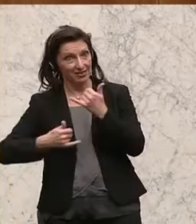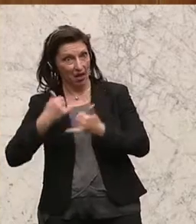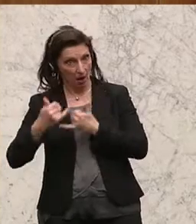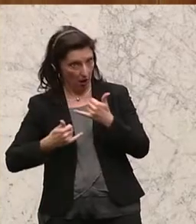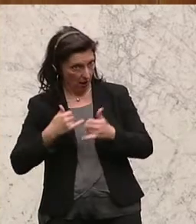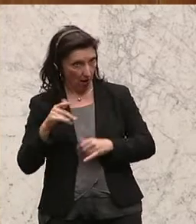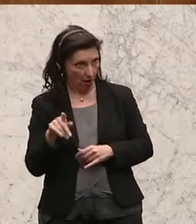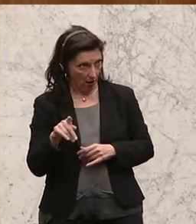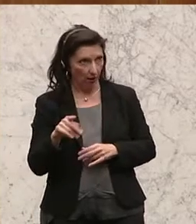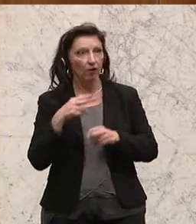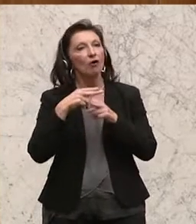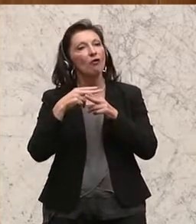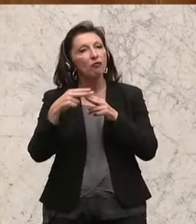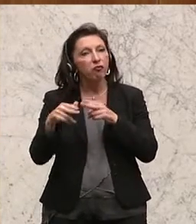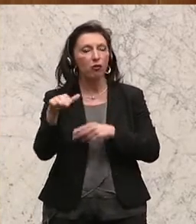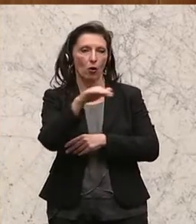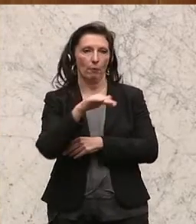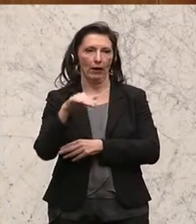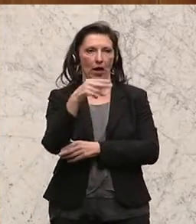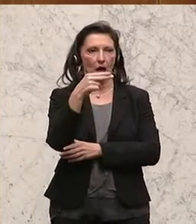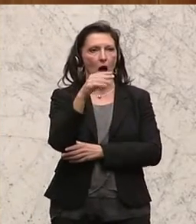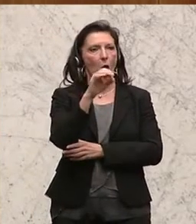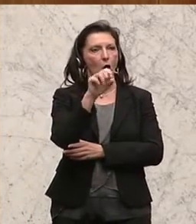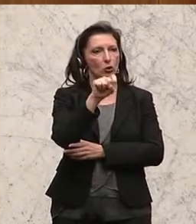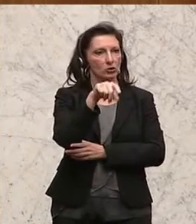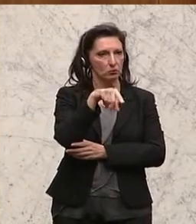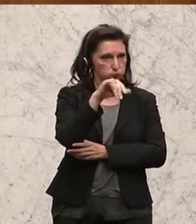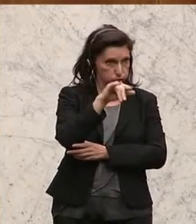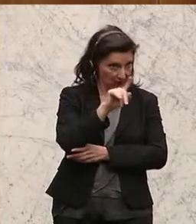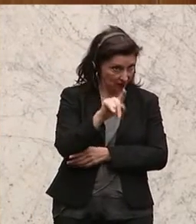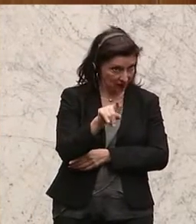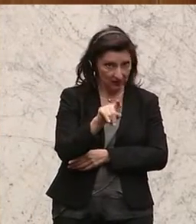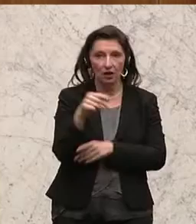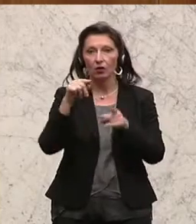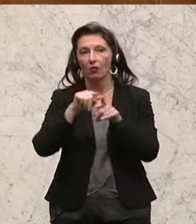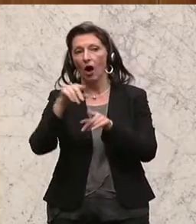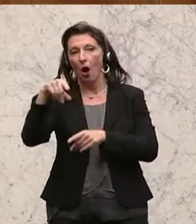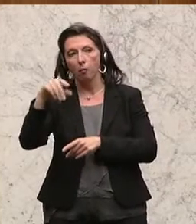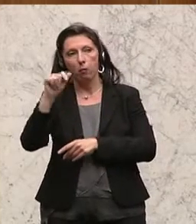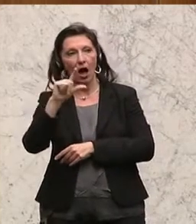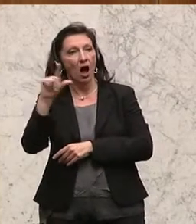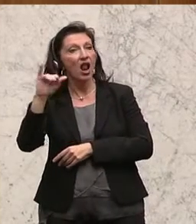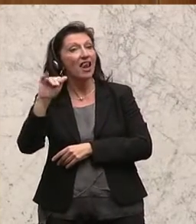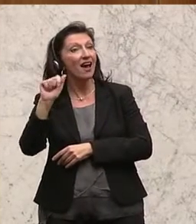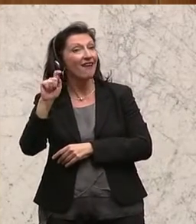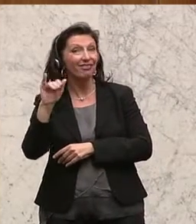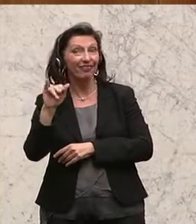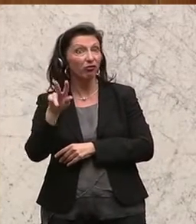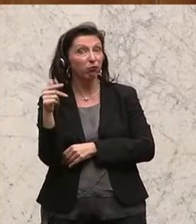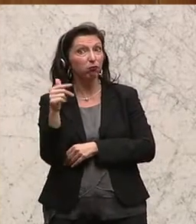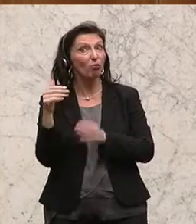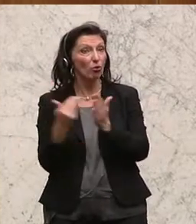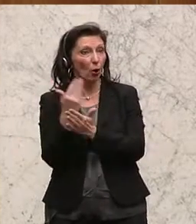Hospizdienste vorgesehen, für Hospiz- und Palliativdienste auch neu. Hier